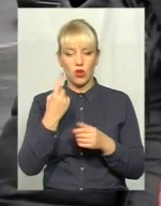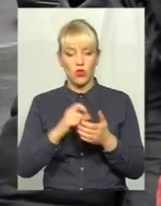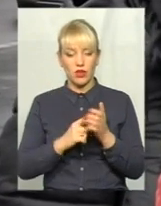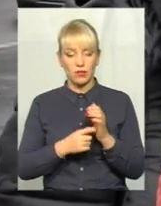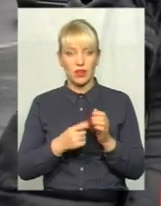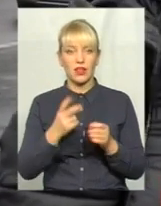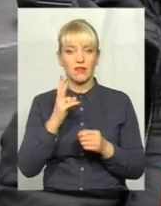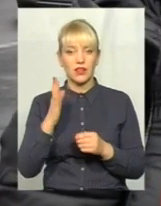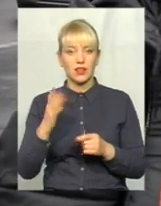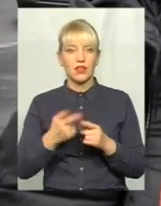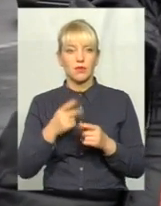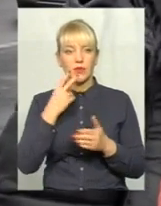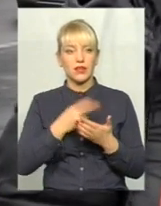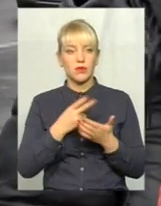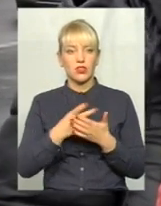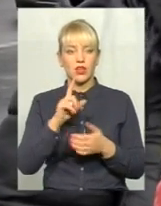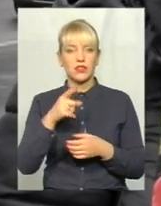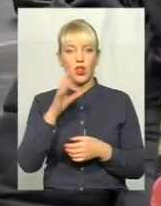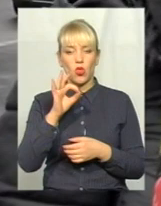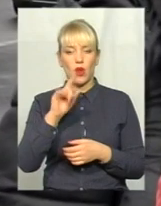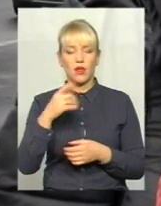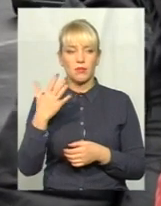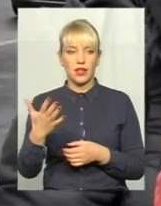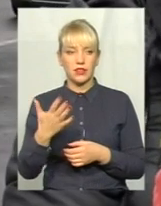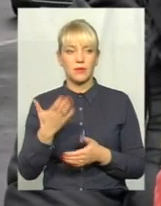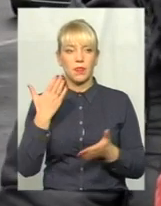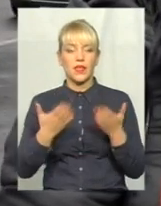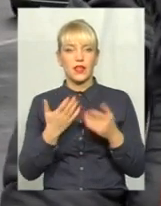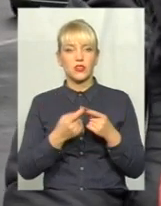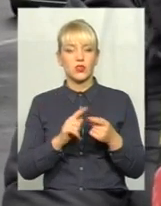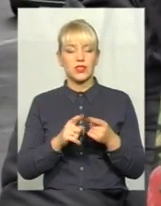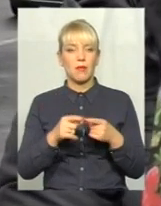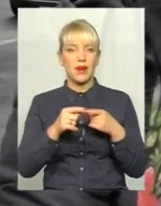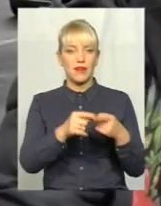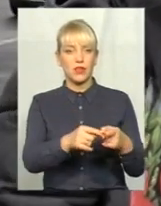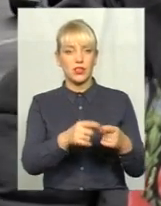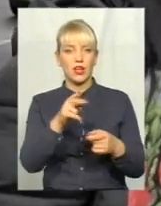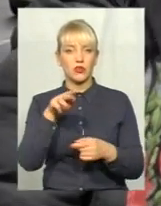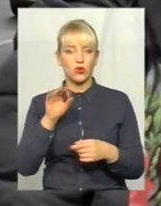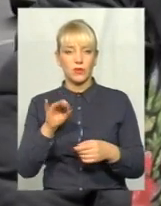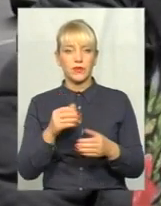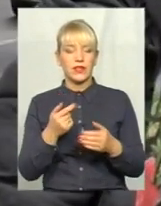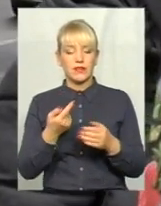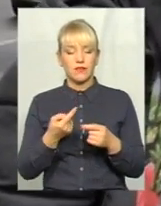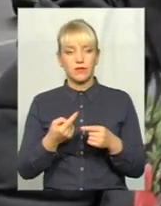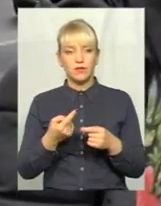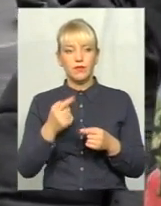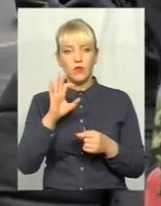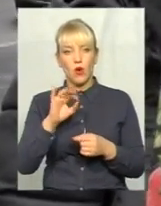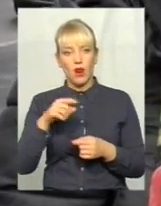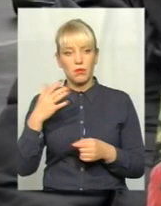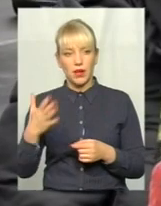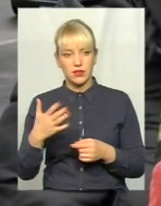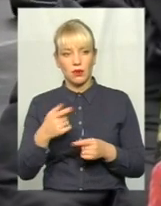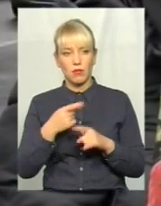то передбачається ніби 0,5. Якщо це периферія, то передбачається в даному випадку 0,5, тобто